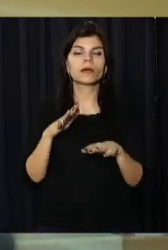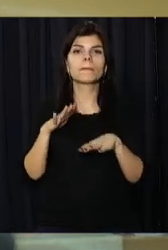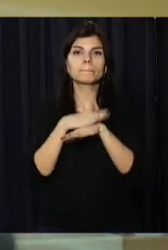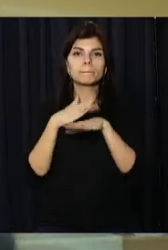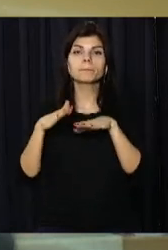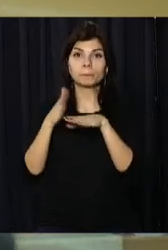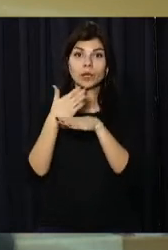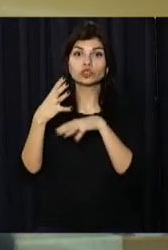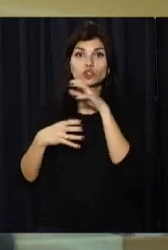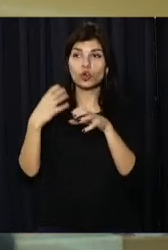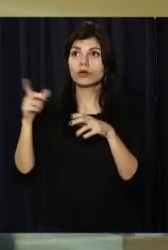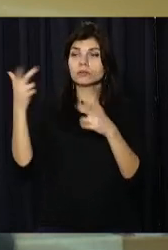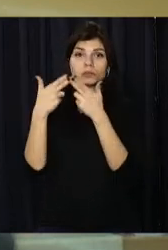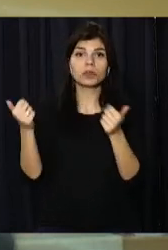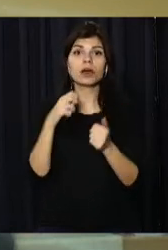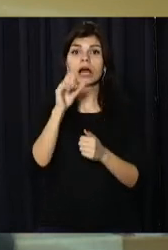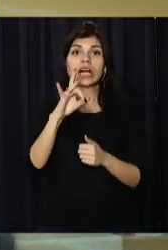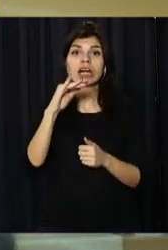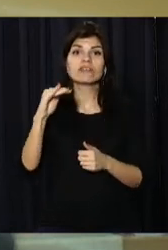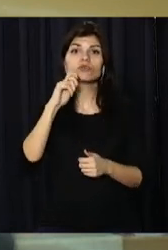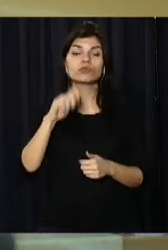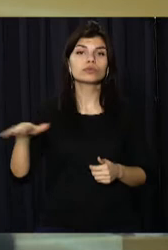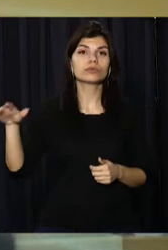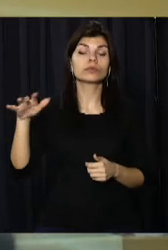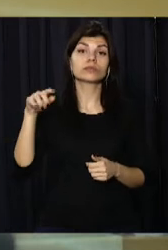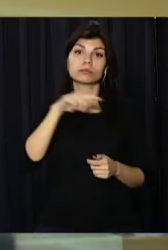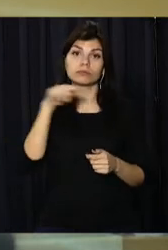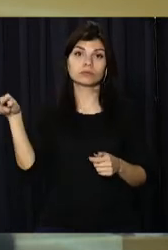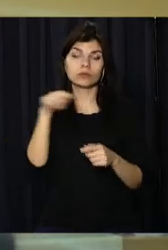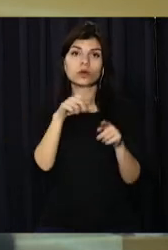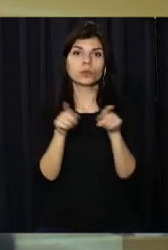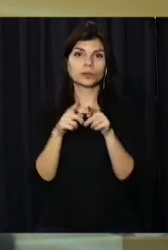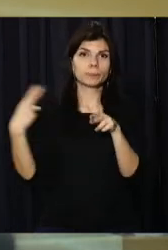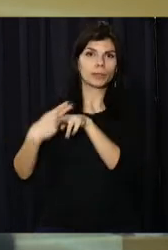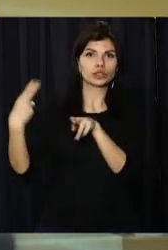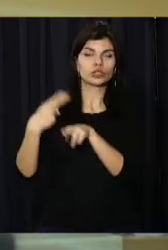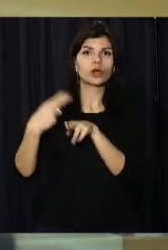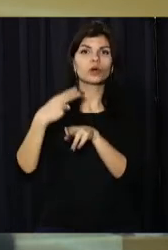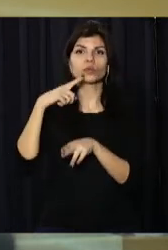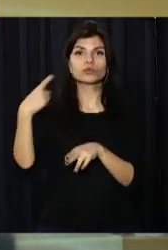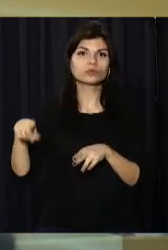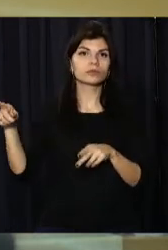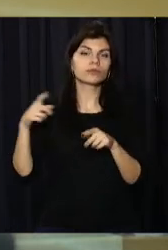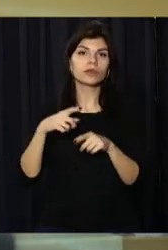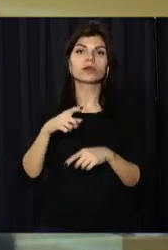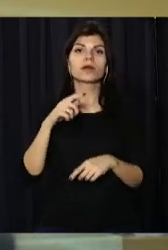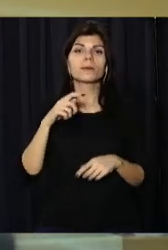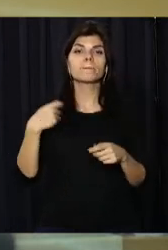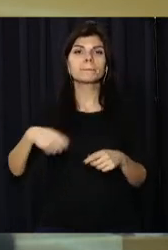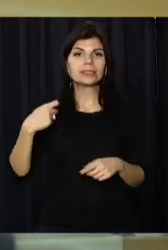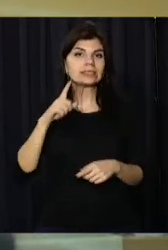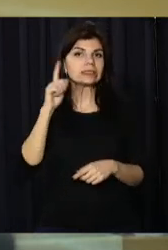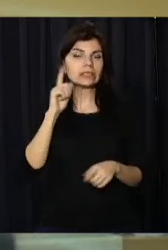визнаних кордонах. А дії РФ – це порушення суверенітету і територіальної цілісності нашої держави. Про це заявив президент України